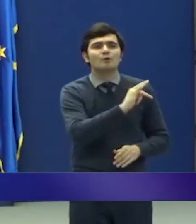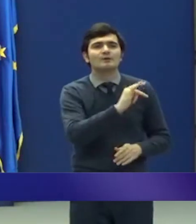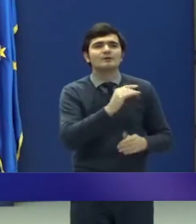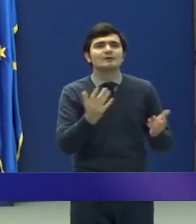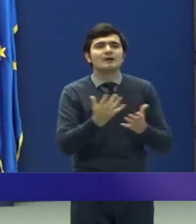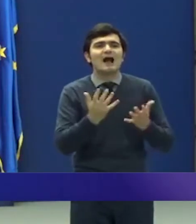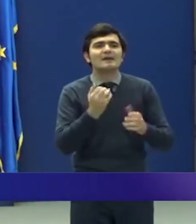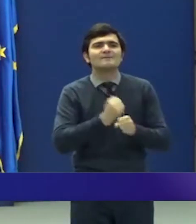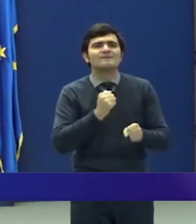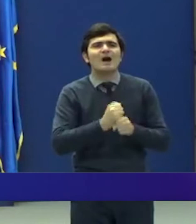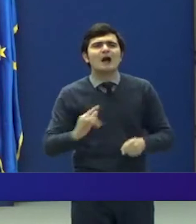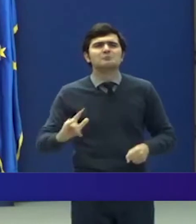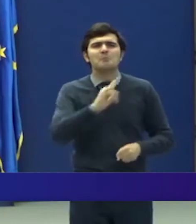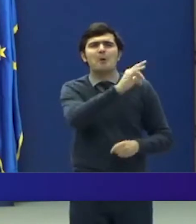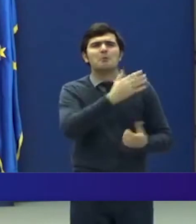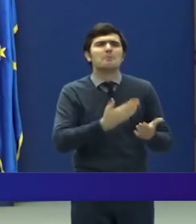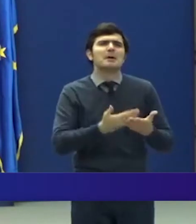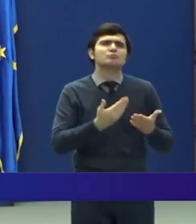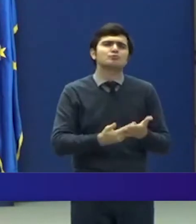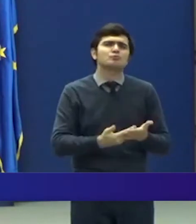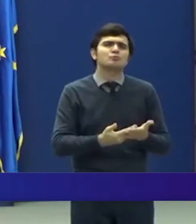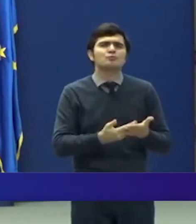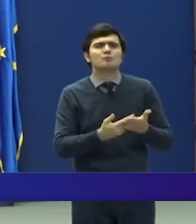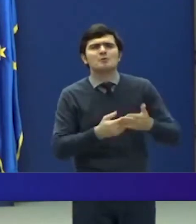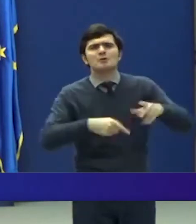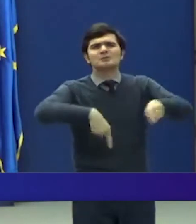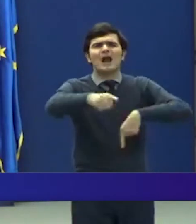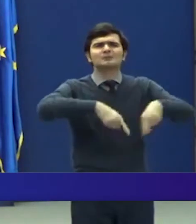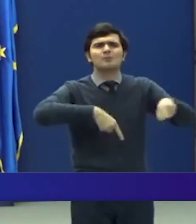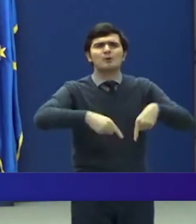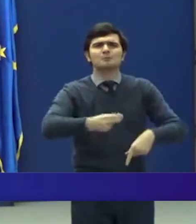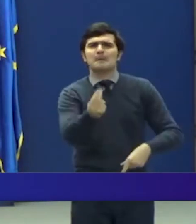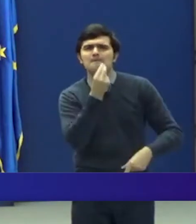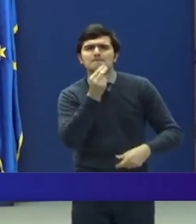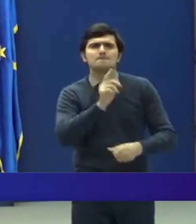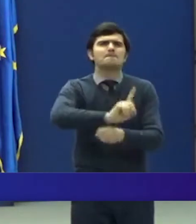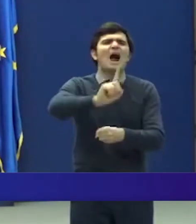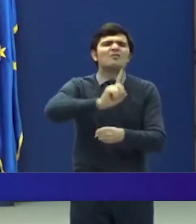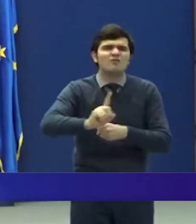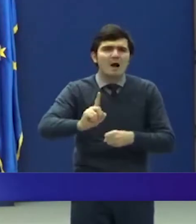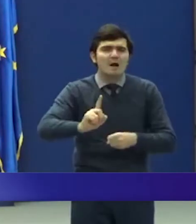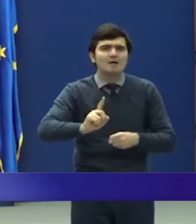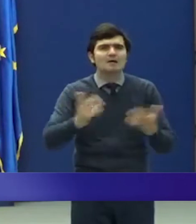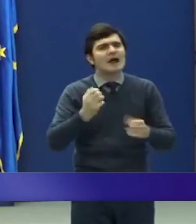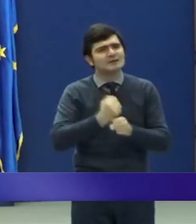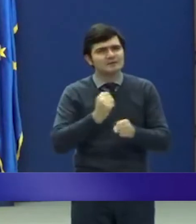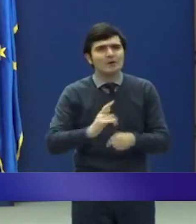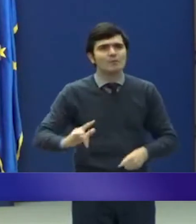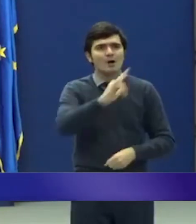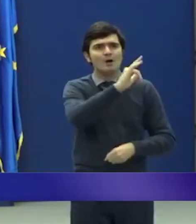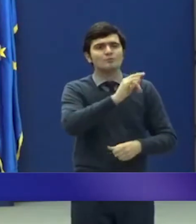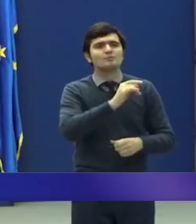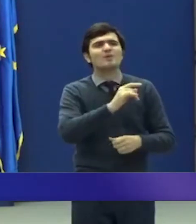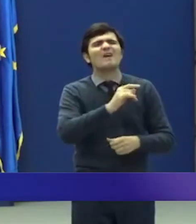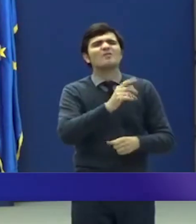efectuează transporturi de marfă, efectuate și cu aeronave de stat,